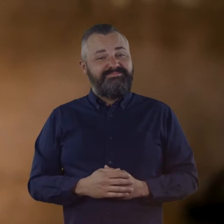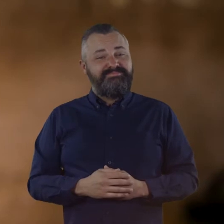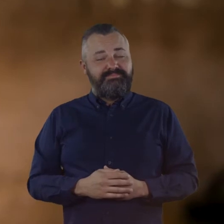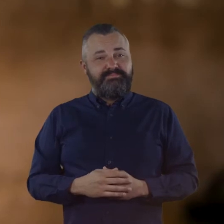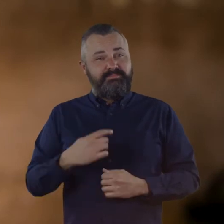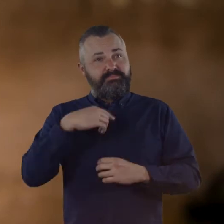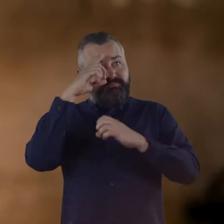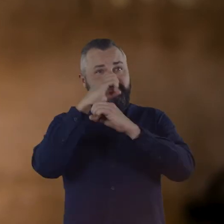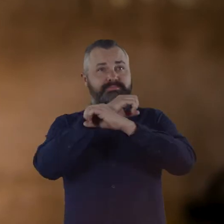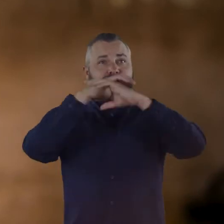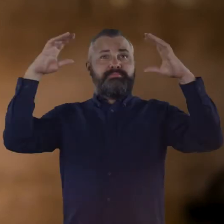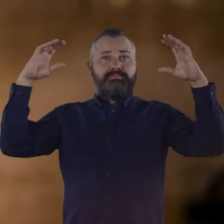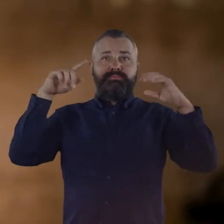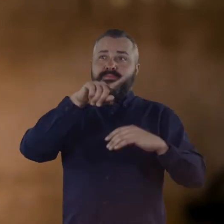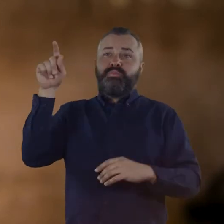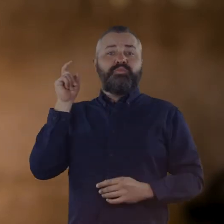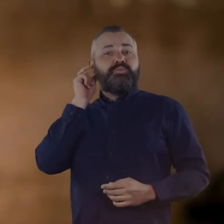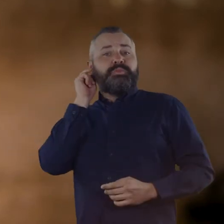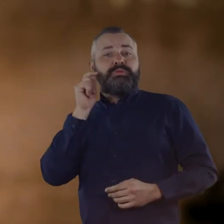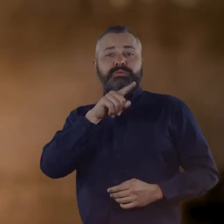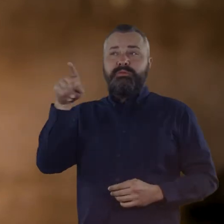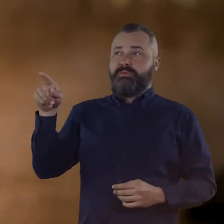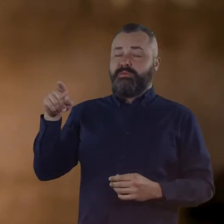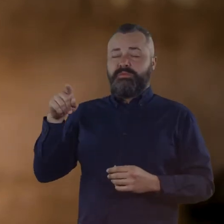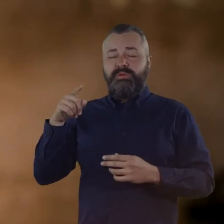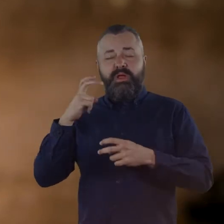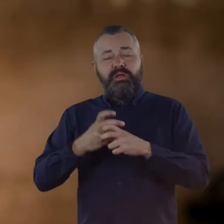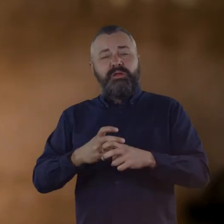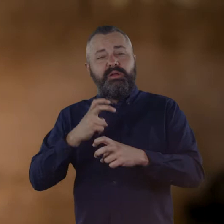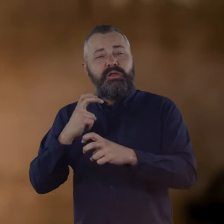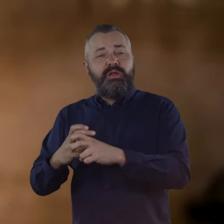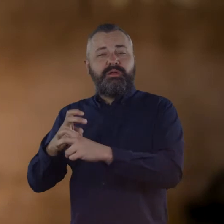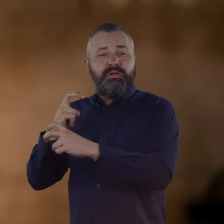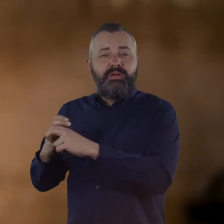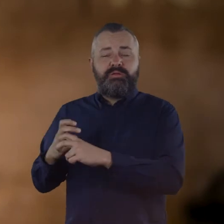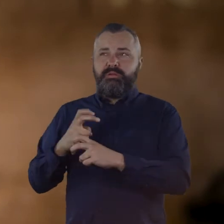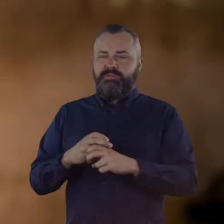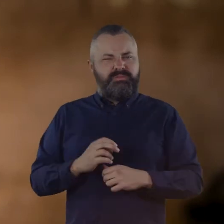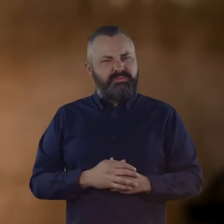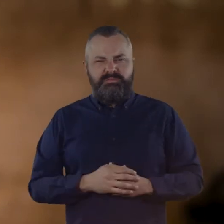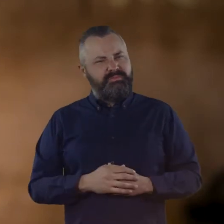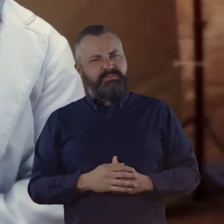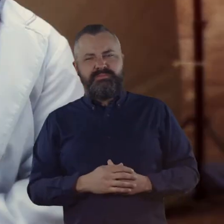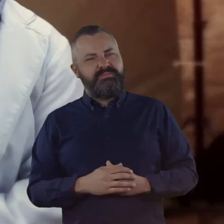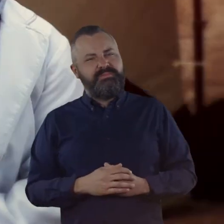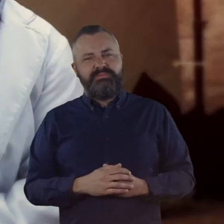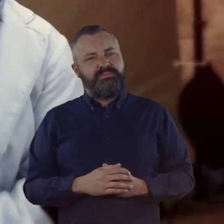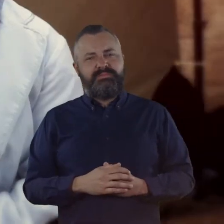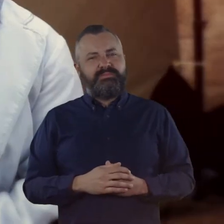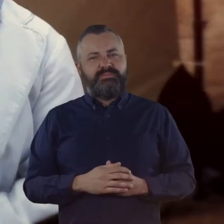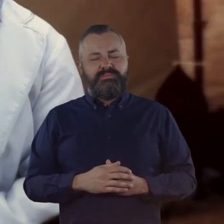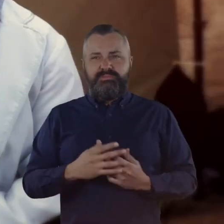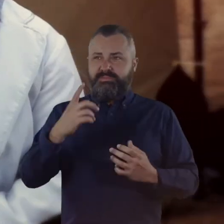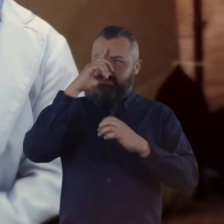ذوات الإعاقة في مجتمعي يعانون بهذا القدر لقد كان من المؤلم جداً أن أكتشف بأنه